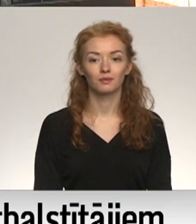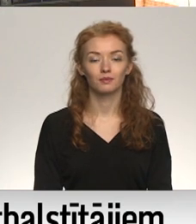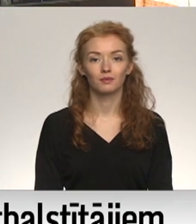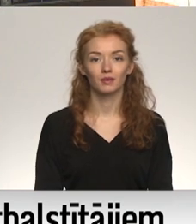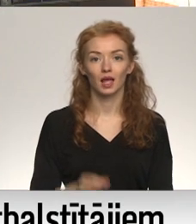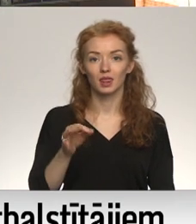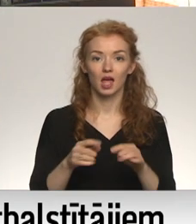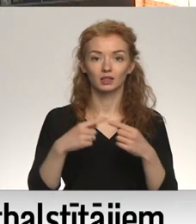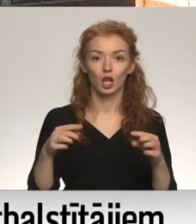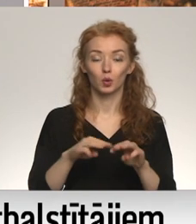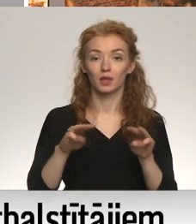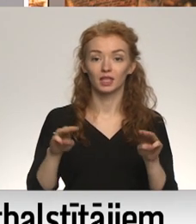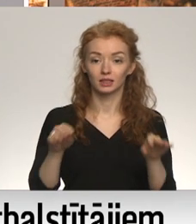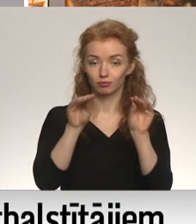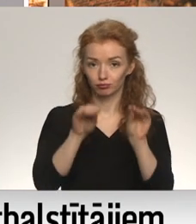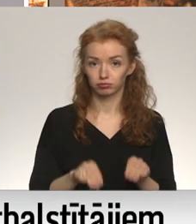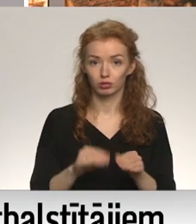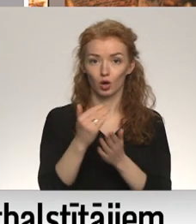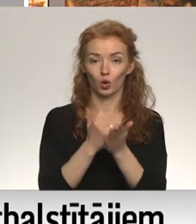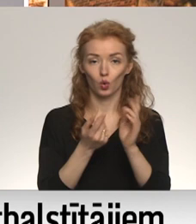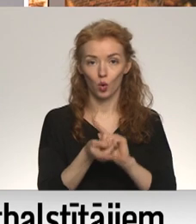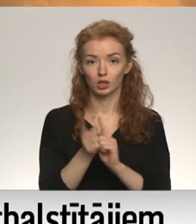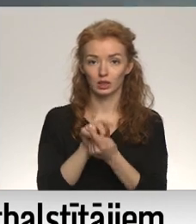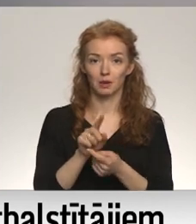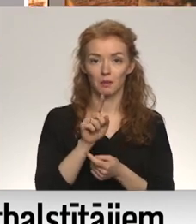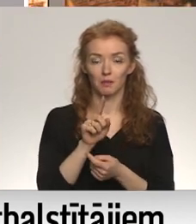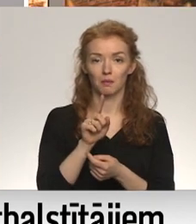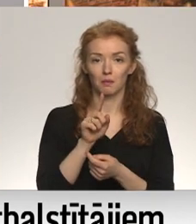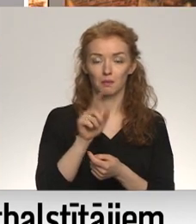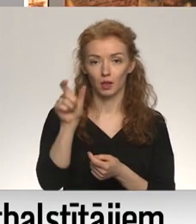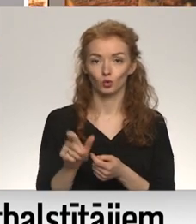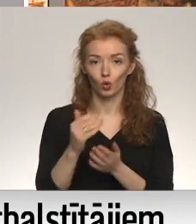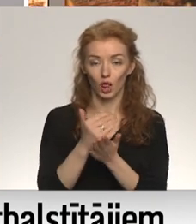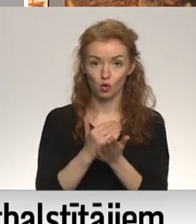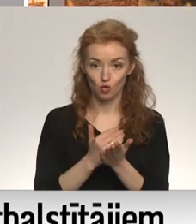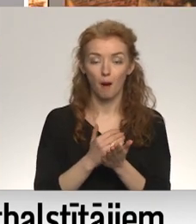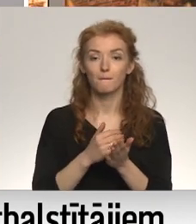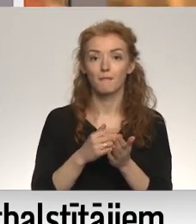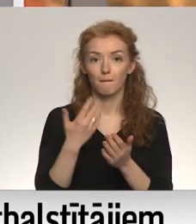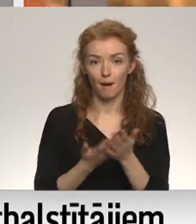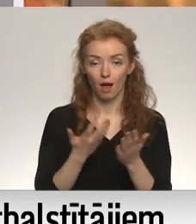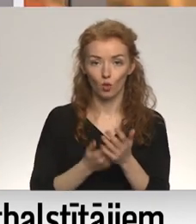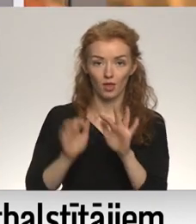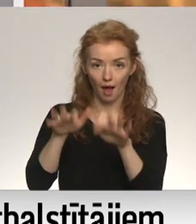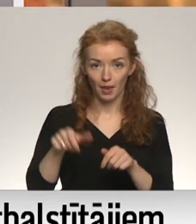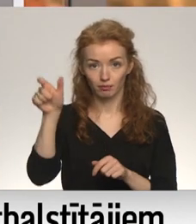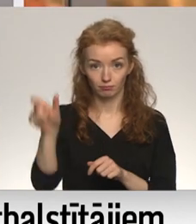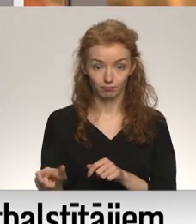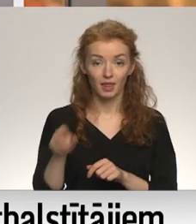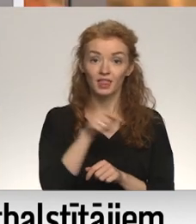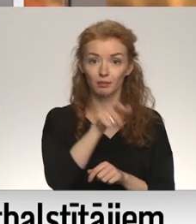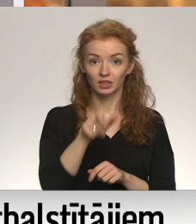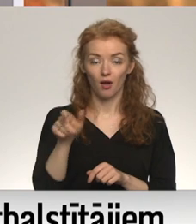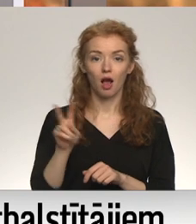Tieslietu ministrijas izstrādātie grozījuma pilsonības likumā dotu tiesisku pamatu atņemt Latvijas pilsonību kara noziegumus